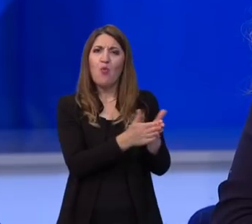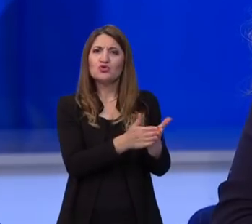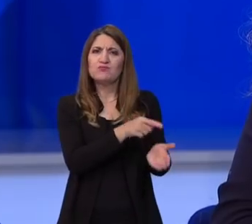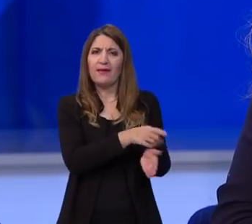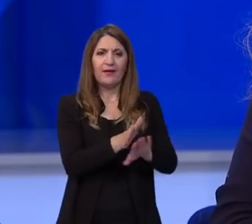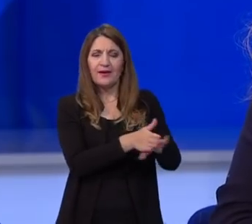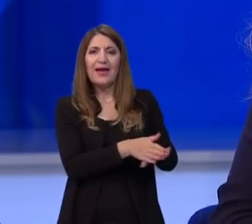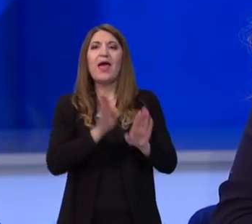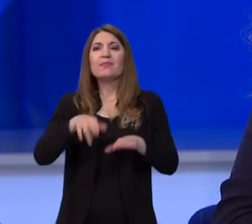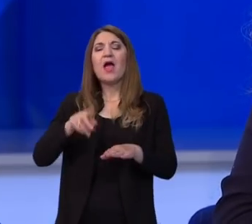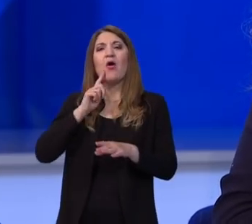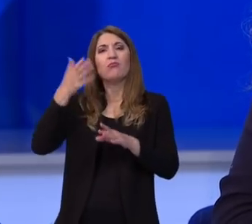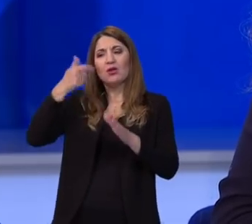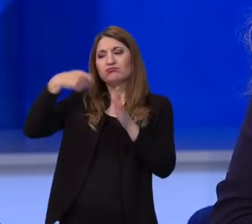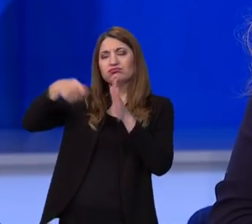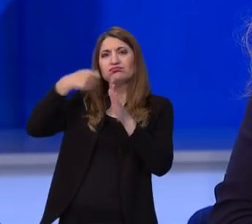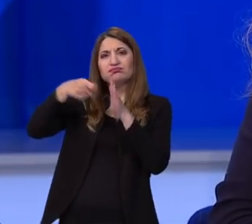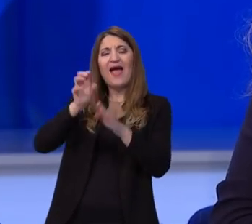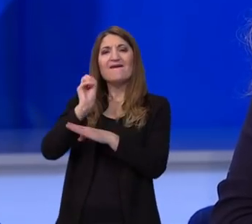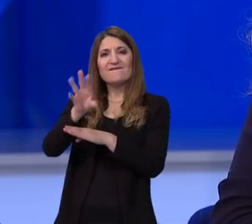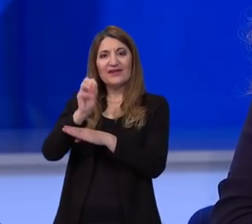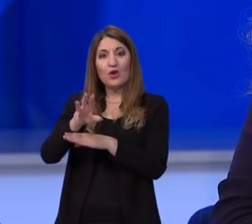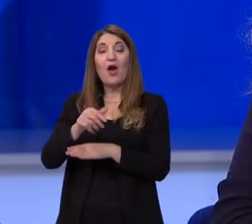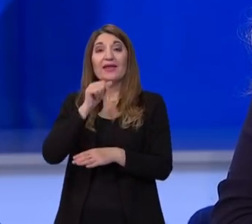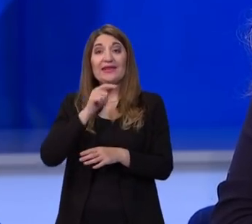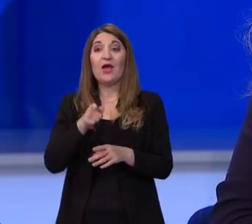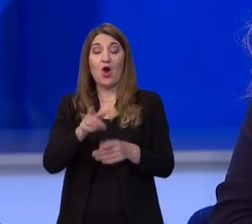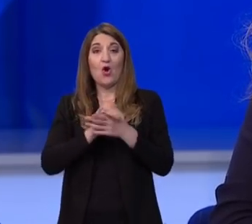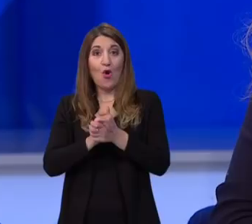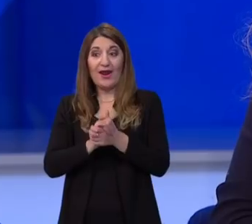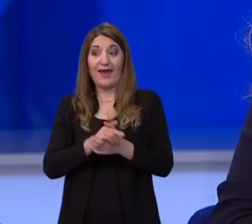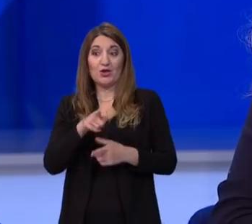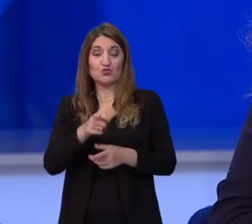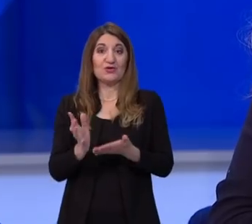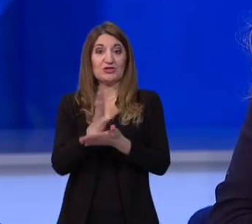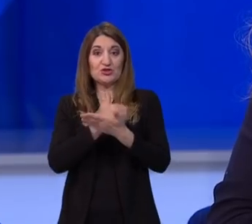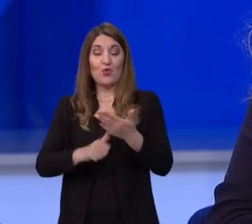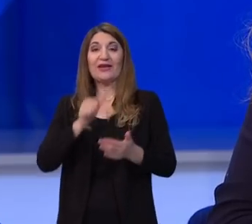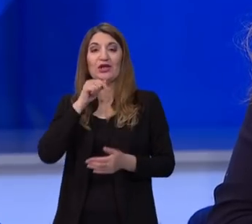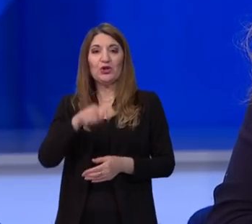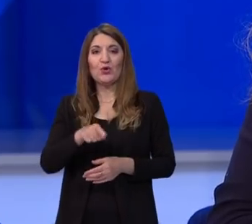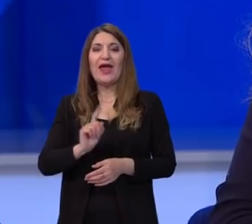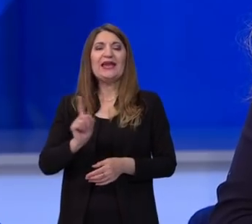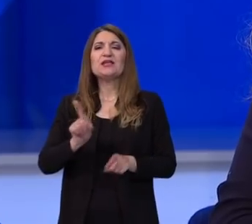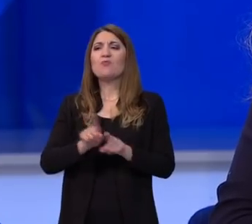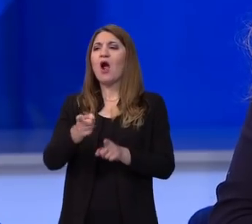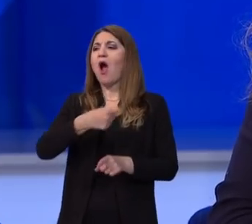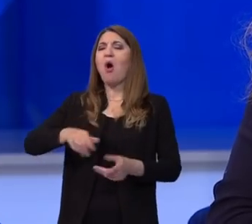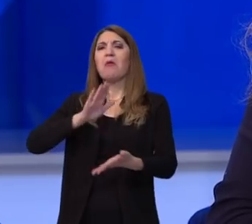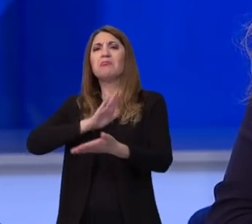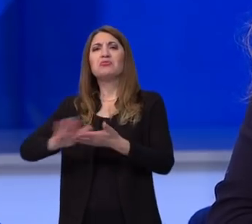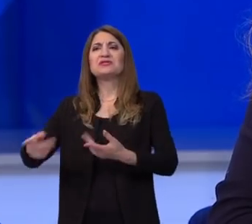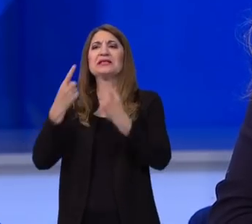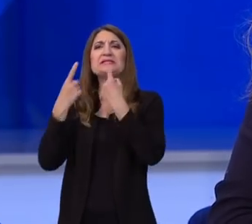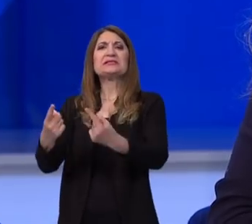koriste, snimali su se i video lekcije za to, pa se nadam da su kolege i taj vid podrške iskoristili. Nismo baš bili sasvim prepušteni sami sebi.